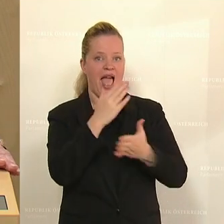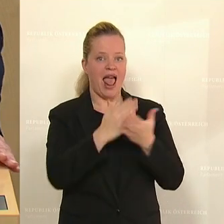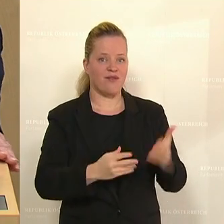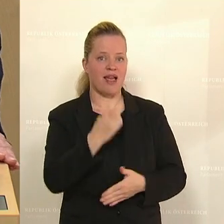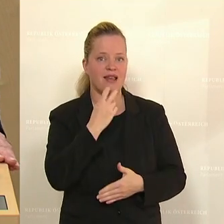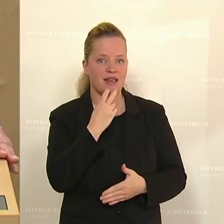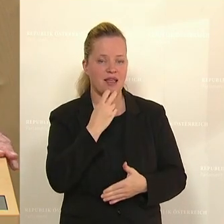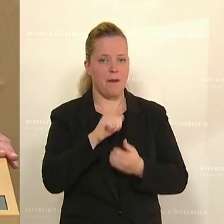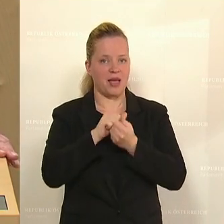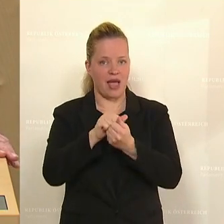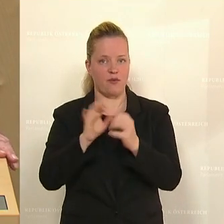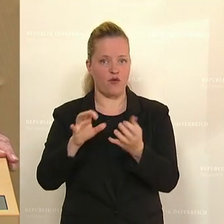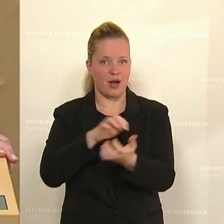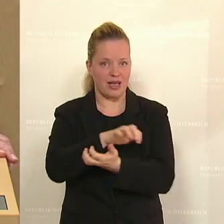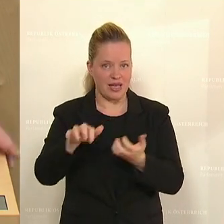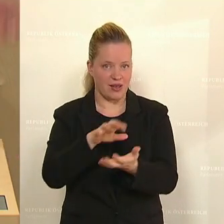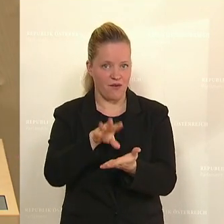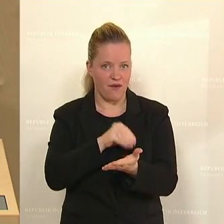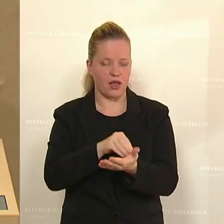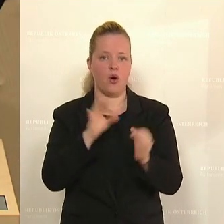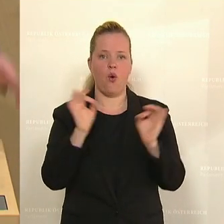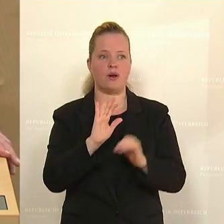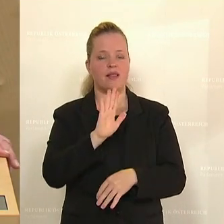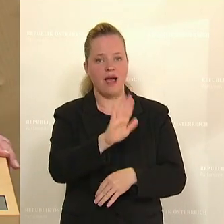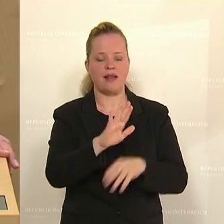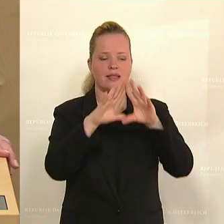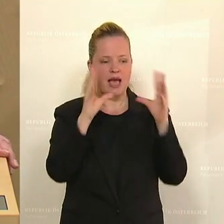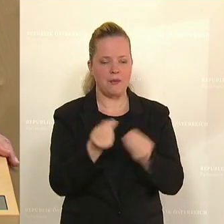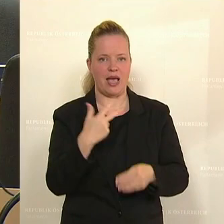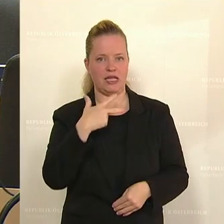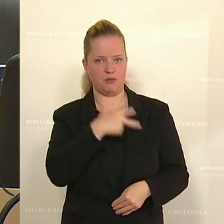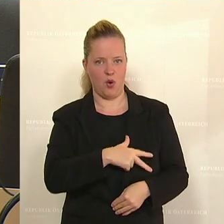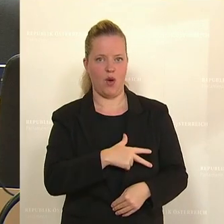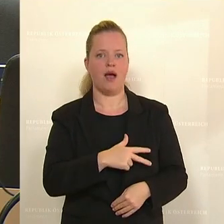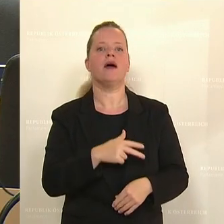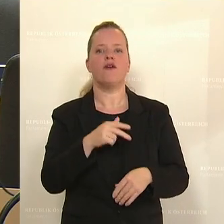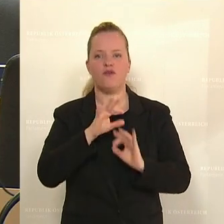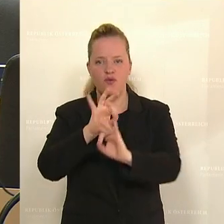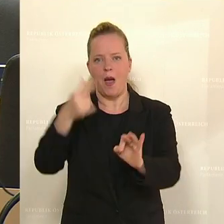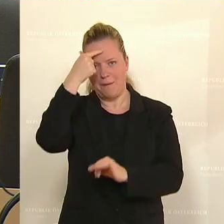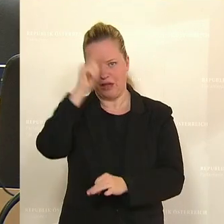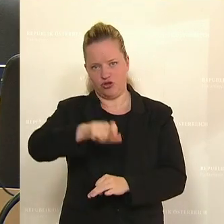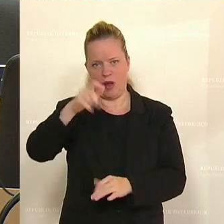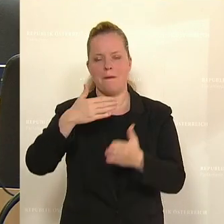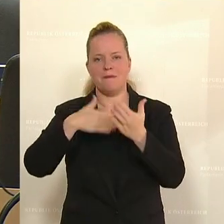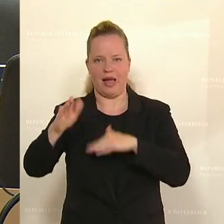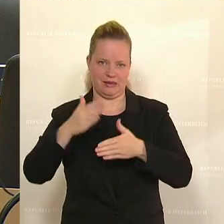Oberösterreicher, Entschuldigung. ...oder die gesamte SPÖ würde es, glaube ich, den Menschen in Österreich am meisten helfen.